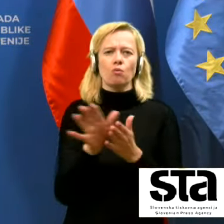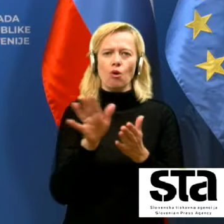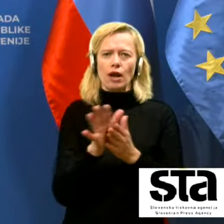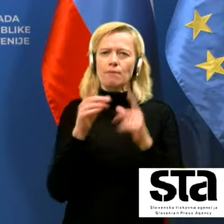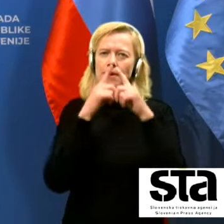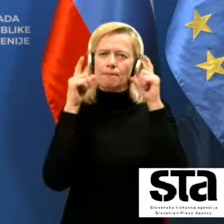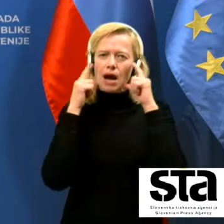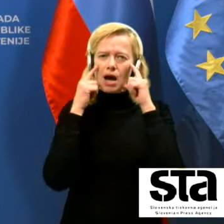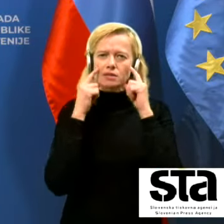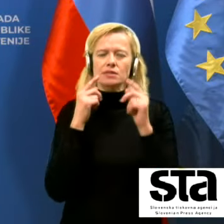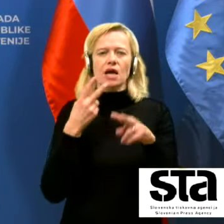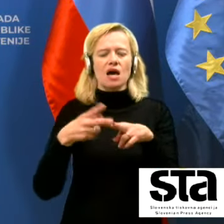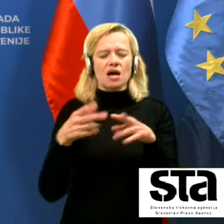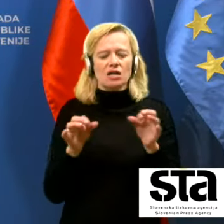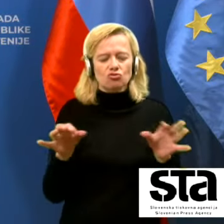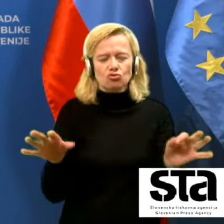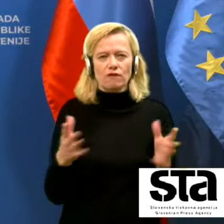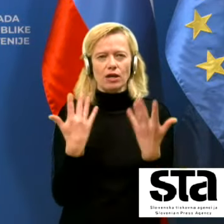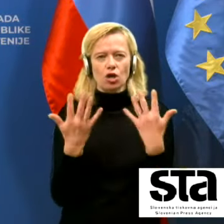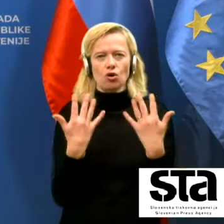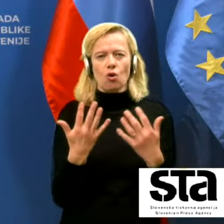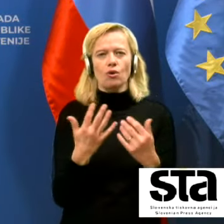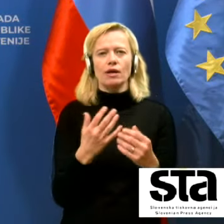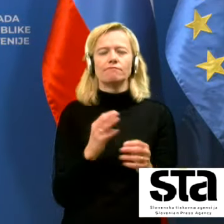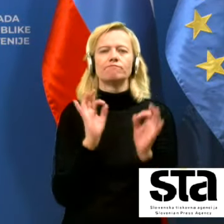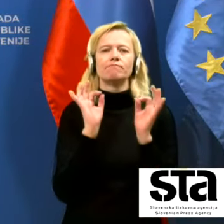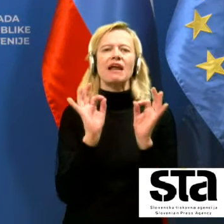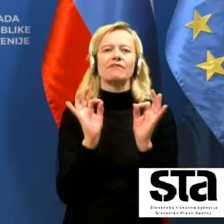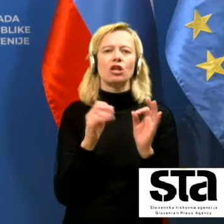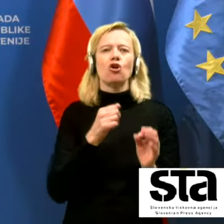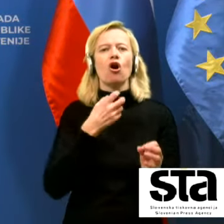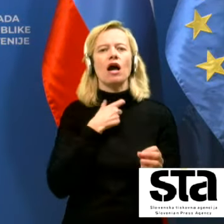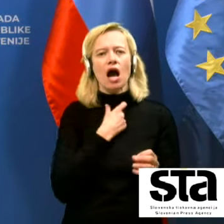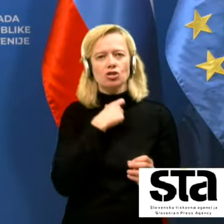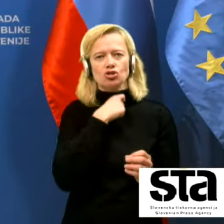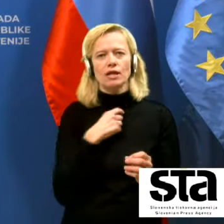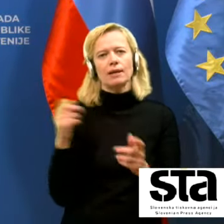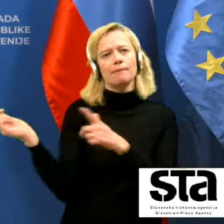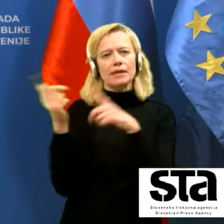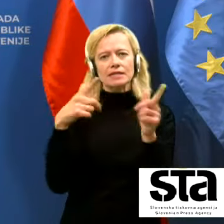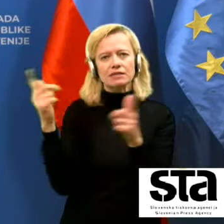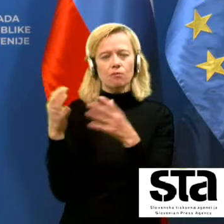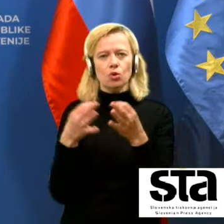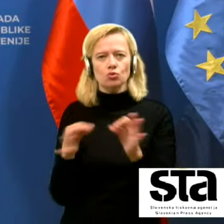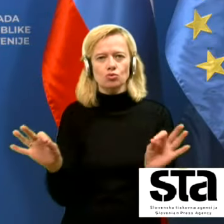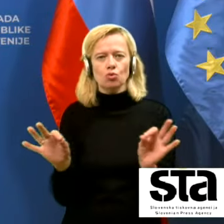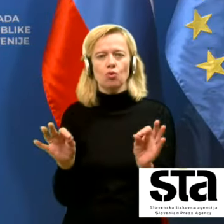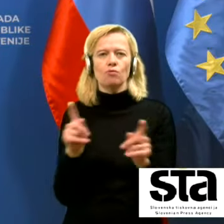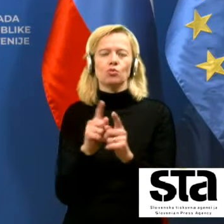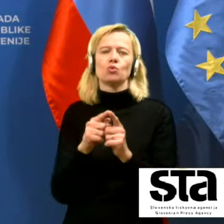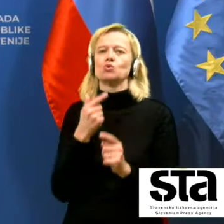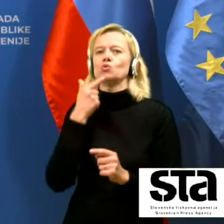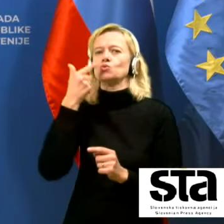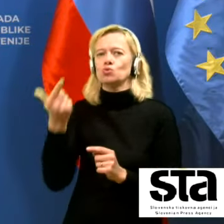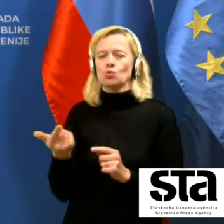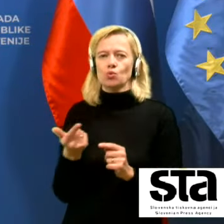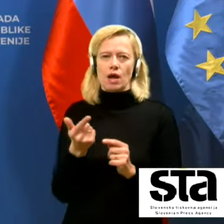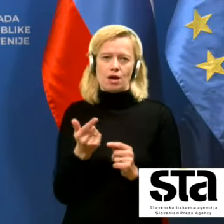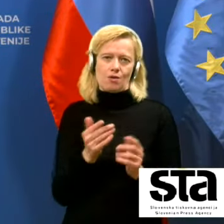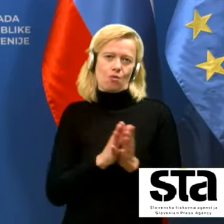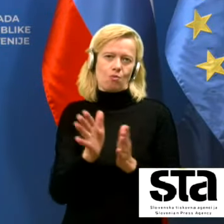do razkuževanja rok, do higiene kašlja, do prezračevanja prostorov in ne na zadnje zune, tudi uporabe